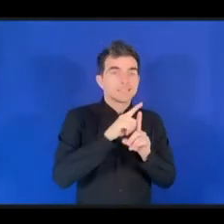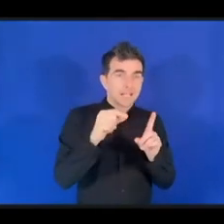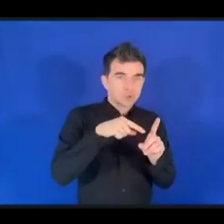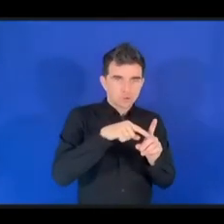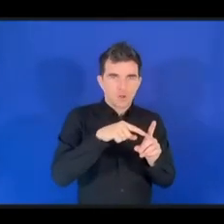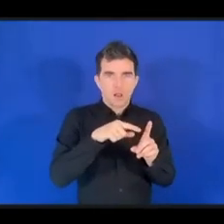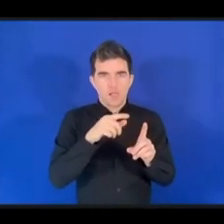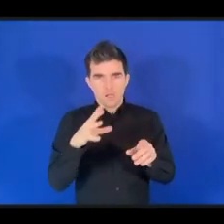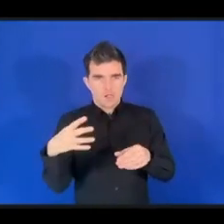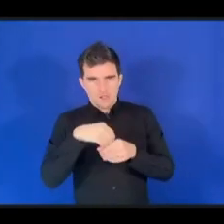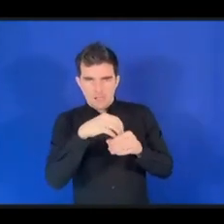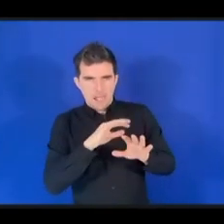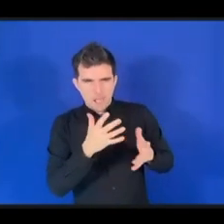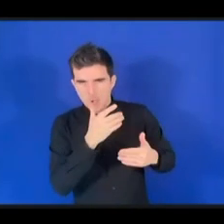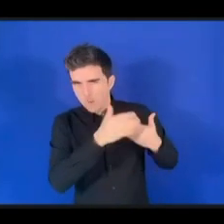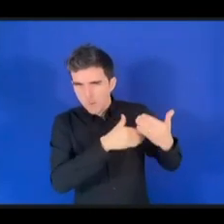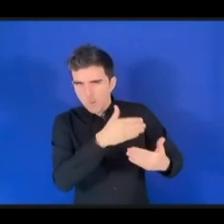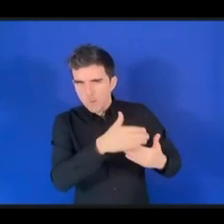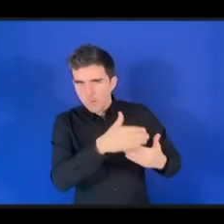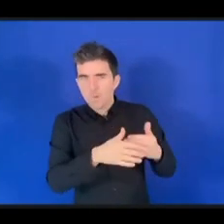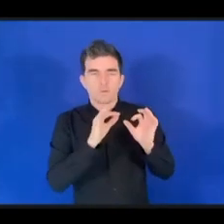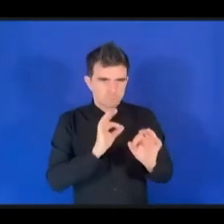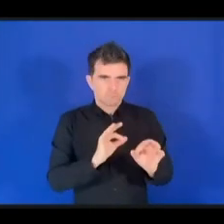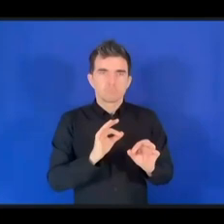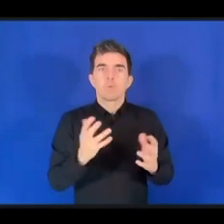активная вовлеченность технического сообщества.